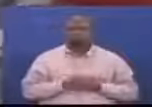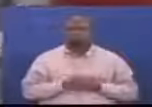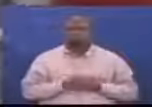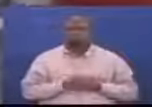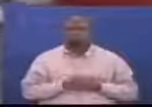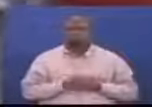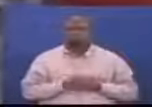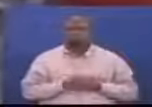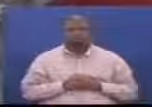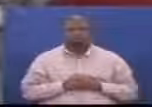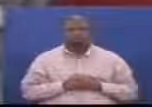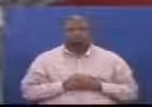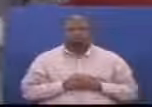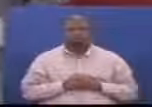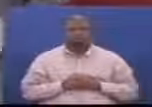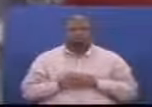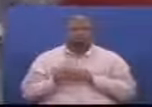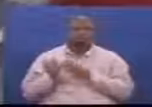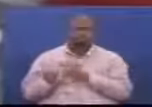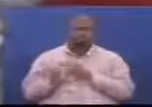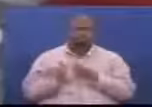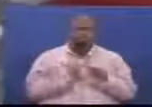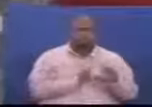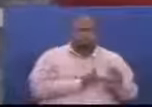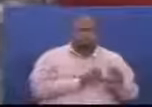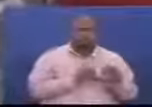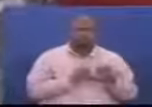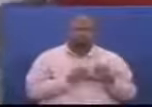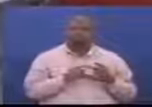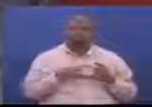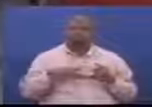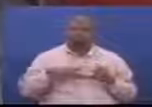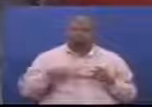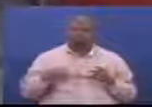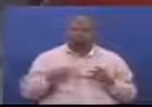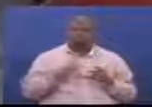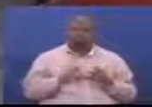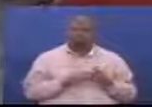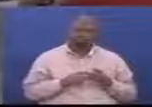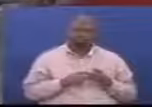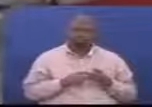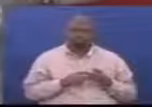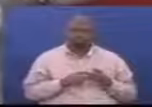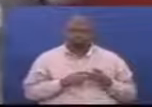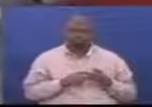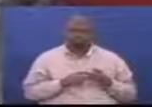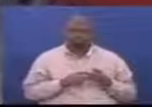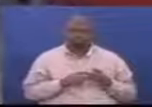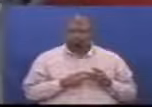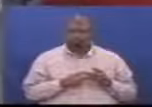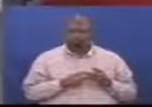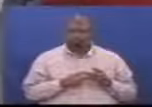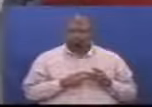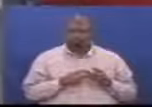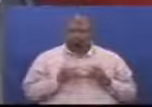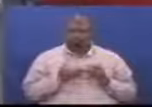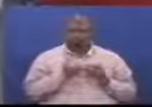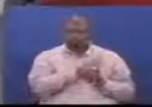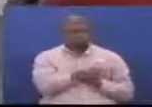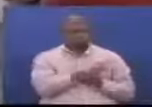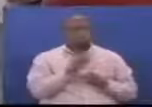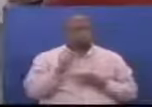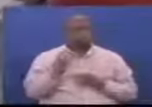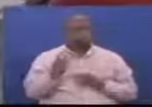Kwenye mpango Waziri ya metaja viwanda Ukurasa wa 26